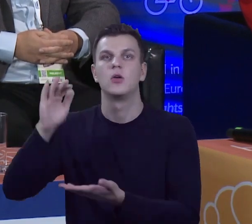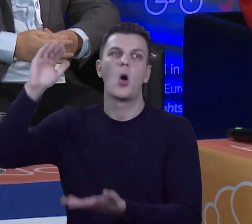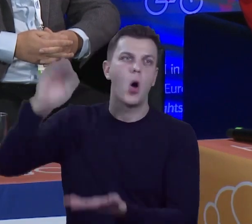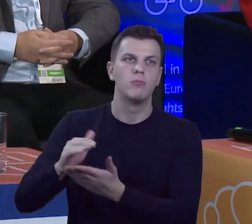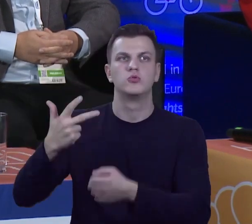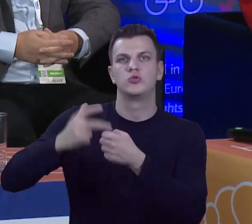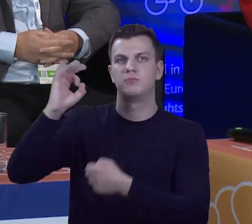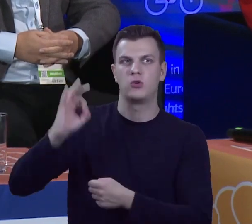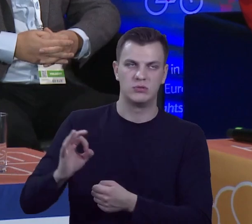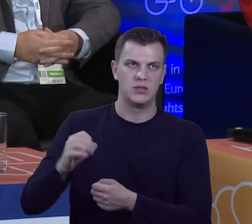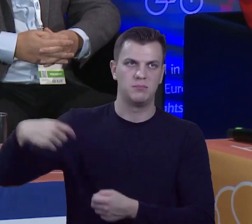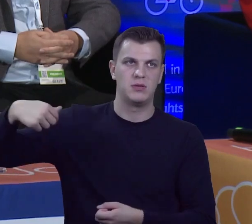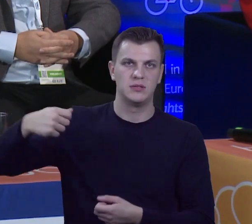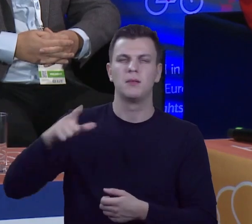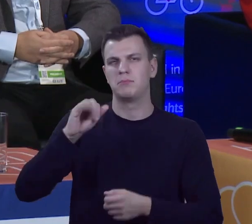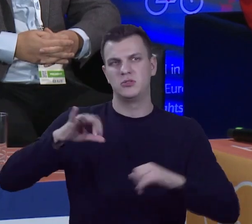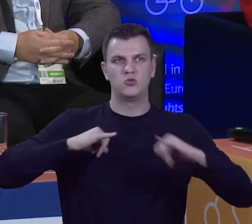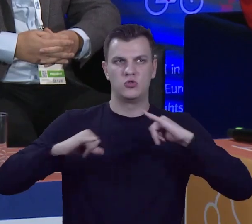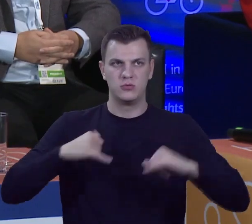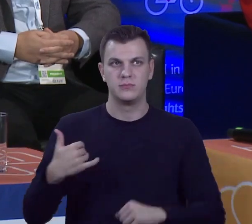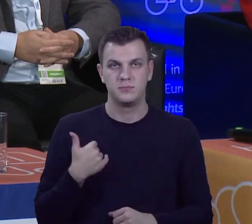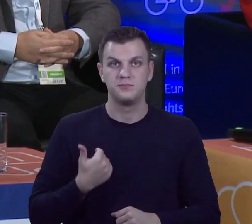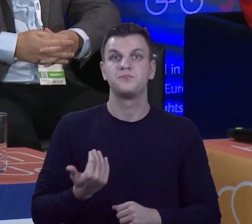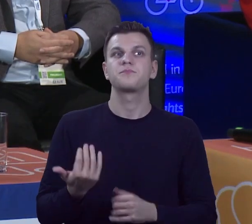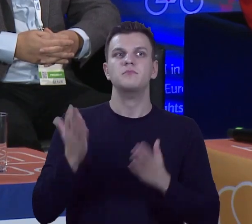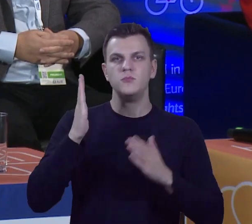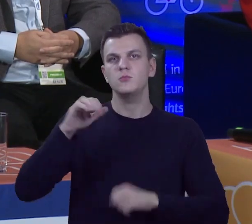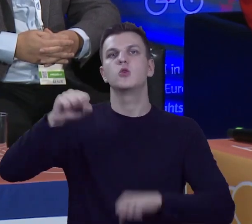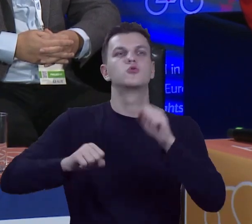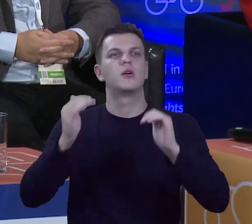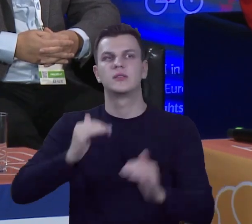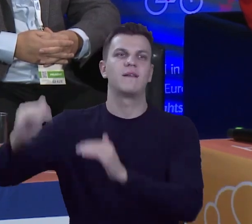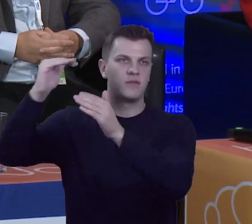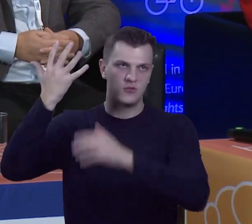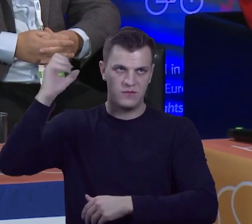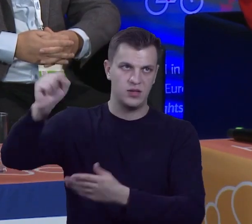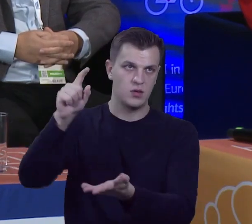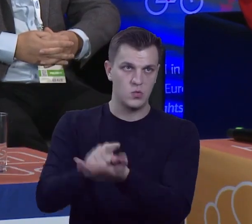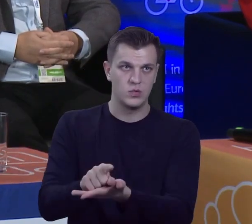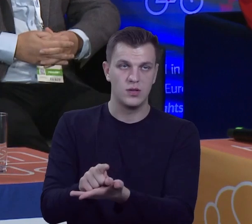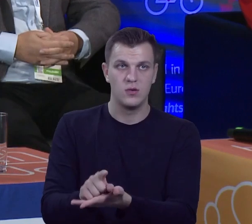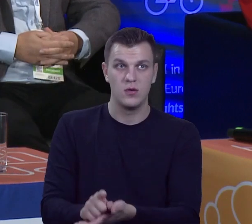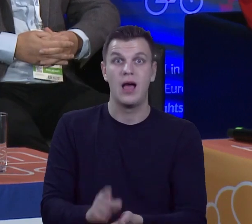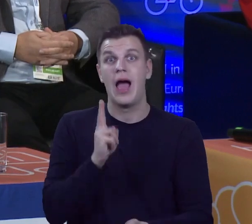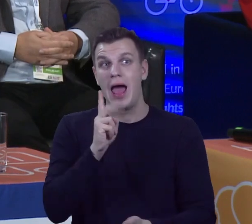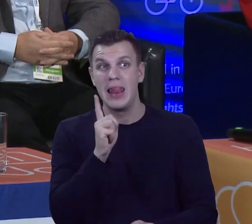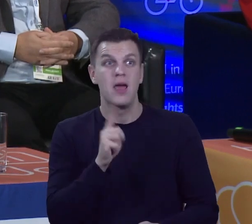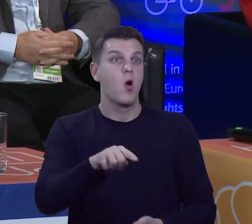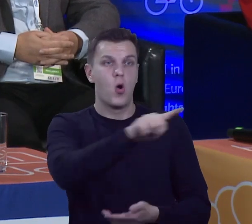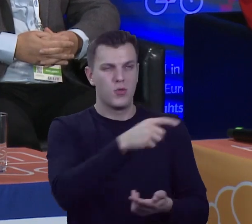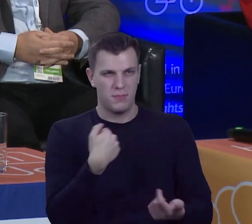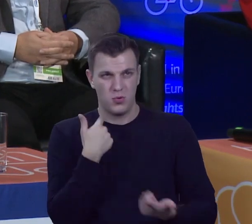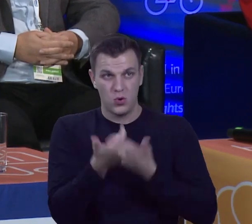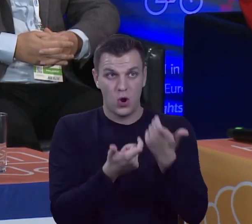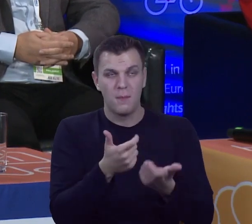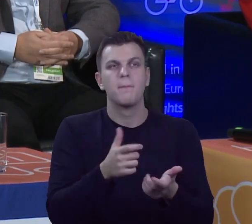jak PiS rządził. I ja wygrałem ostatecznie w Sądzie Najwyższym. Ci, którzy to zrobili, miasto